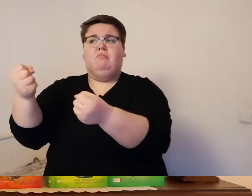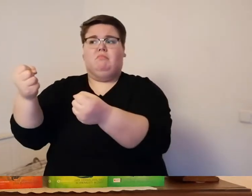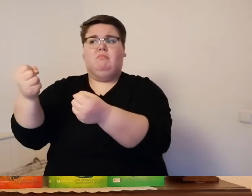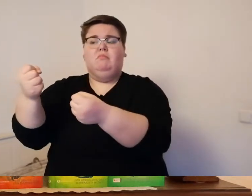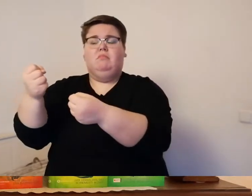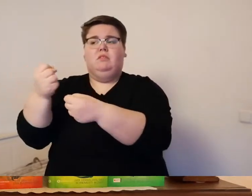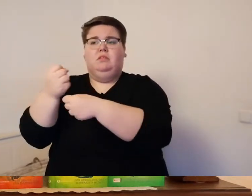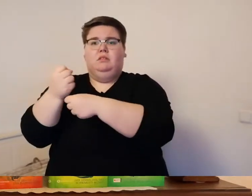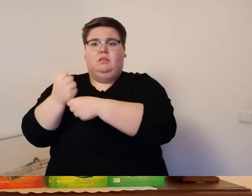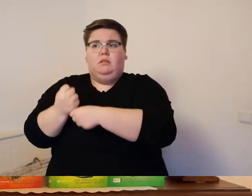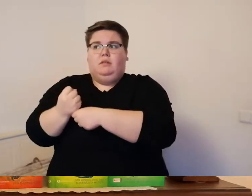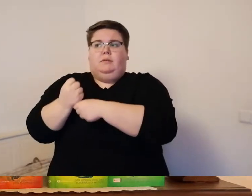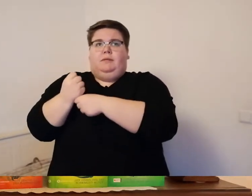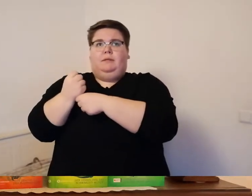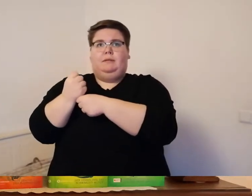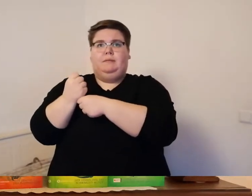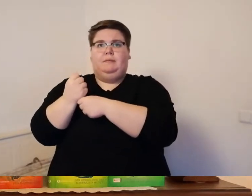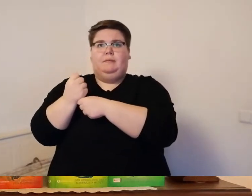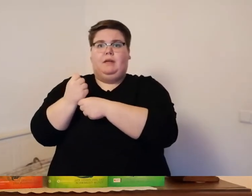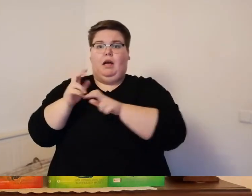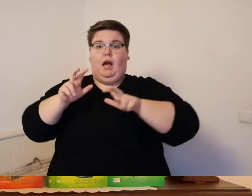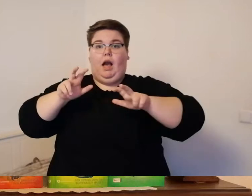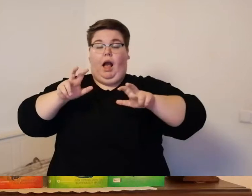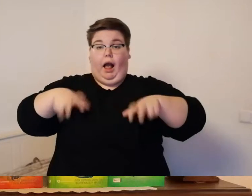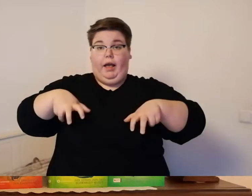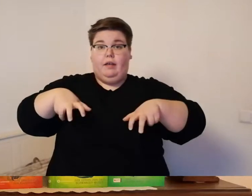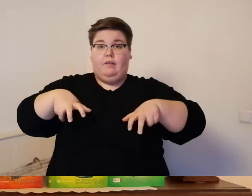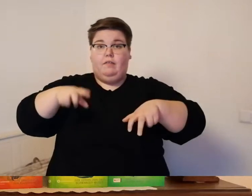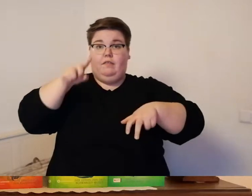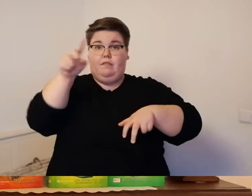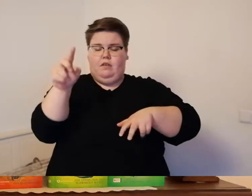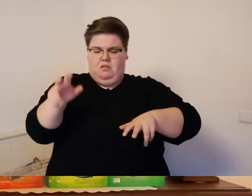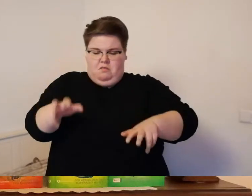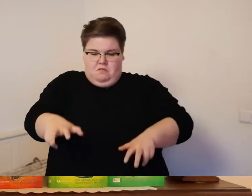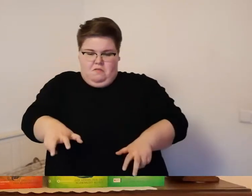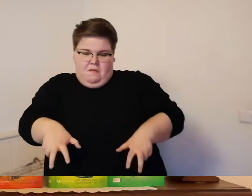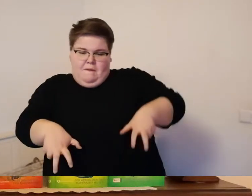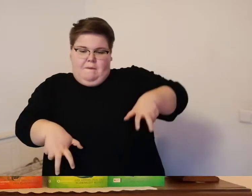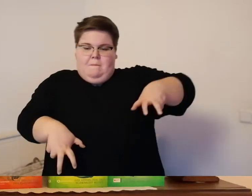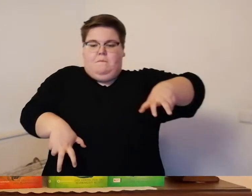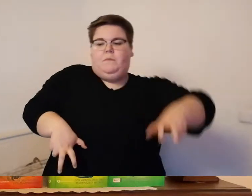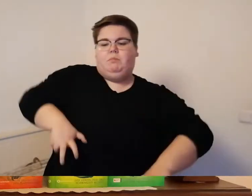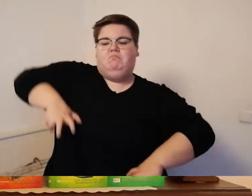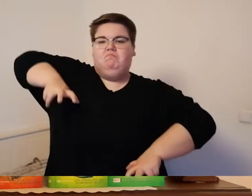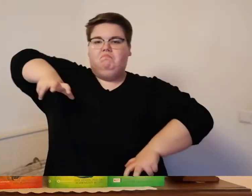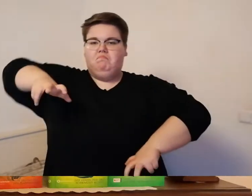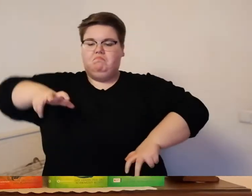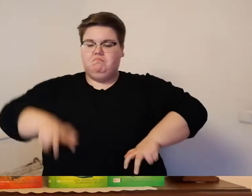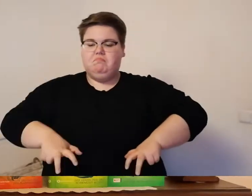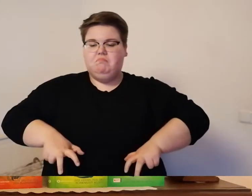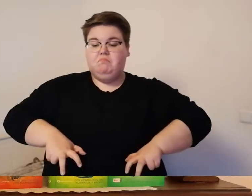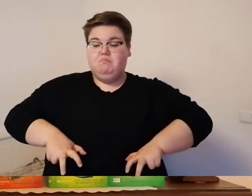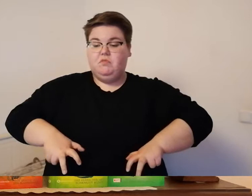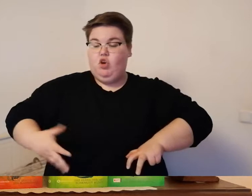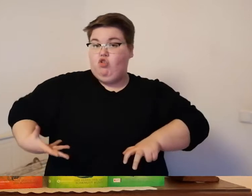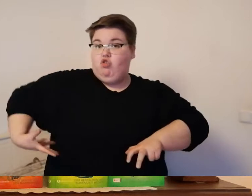der greif stieg über den rand seines nestes und baute sich vor eric auf sein langer schwanz